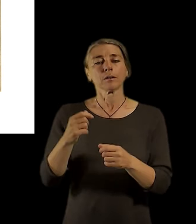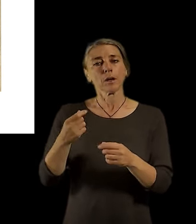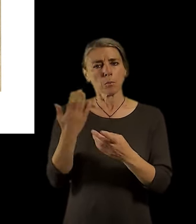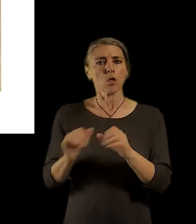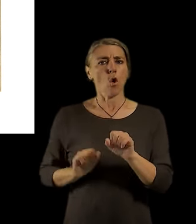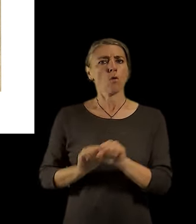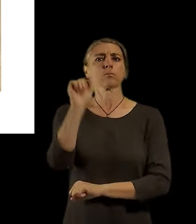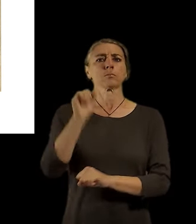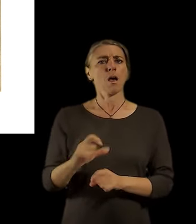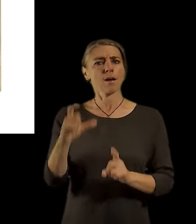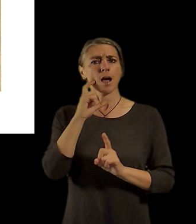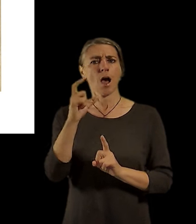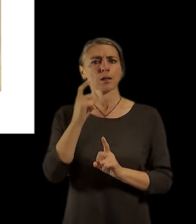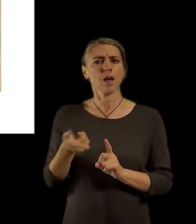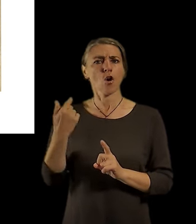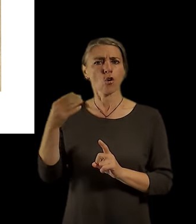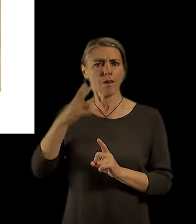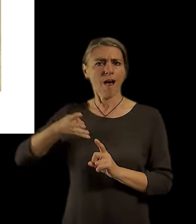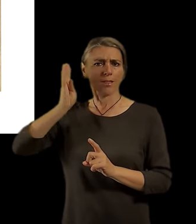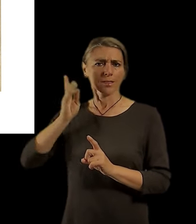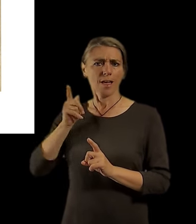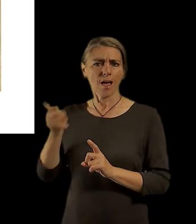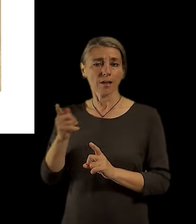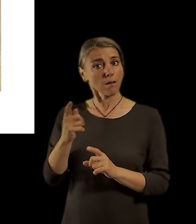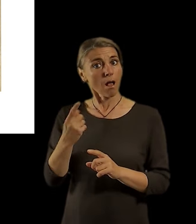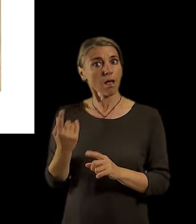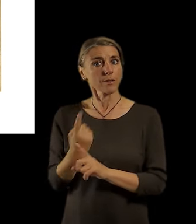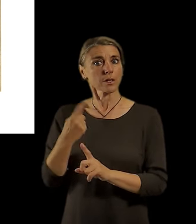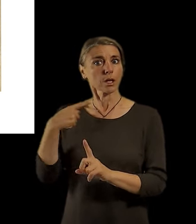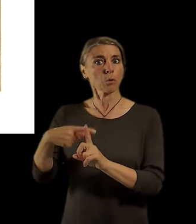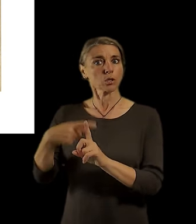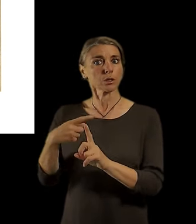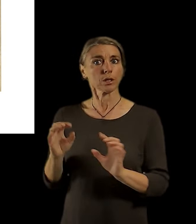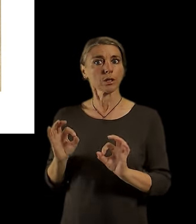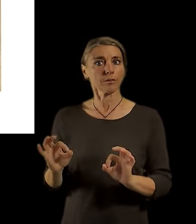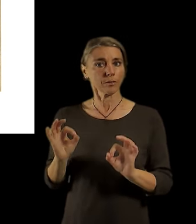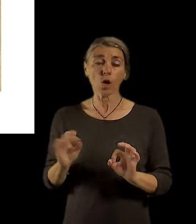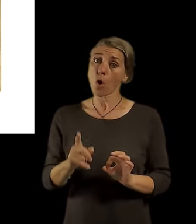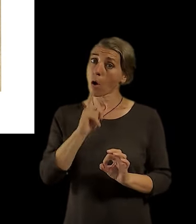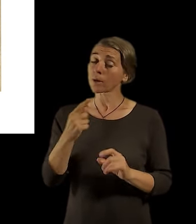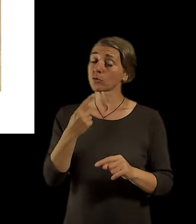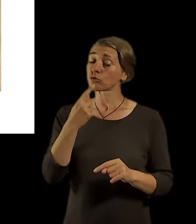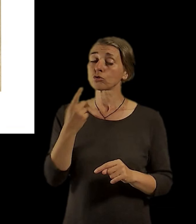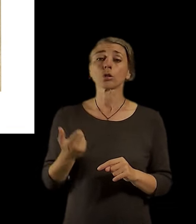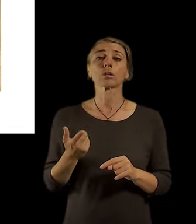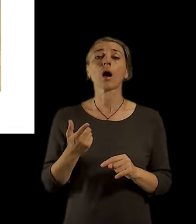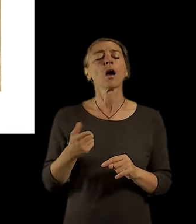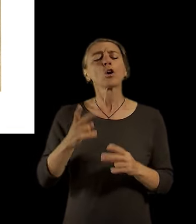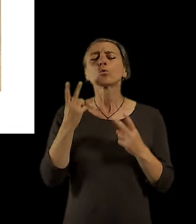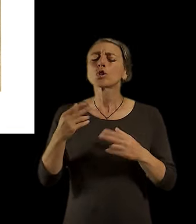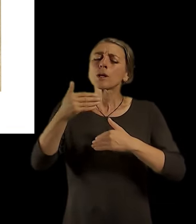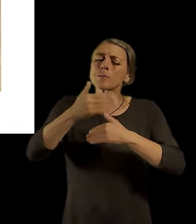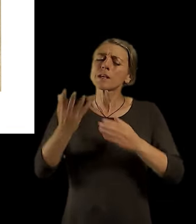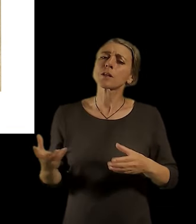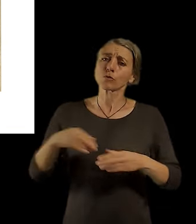má spoustu pozitivních a zajímavých věcí, ale skutečně v tom plánování dělí město na bydlení, práci a rekreaci.